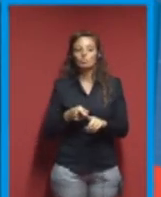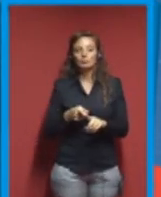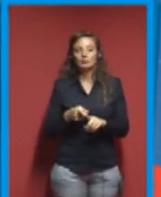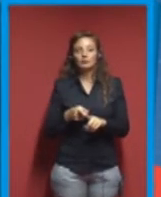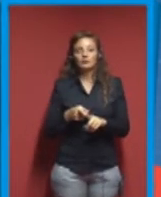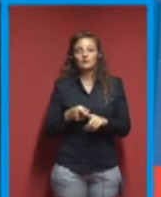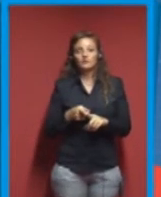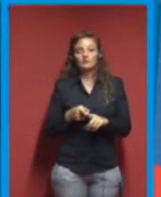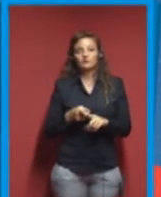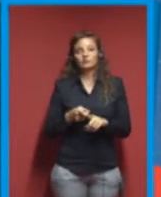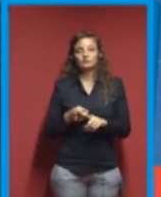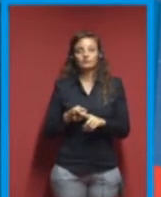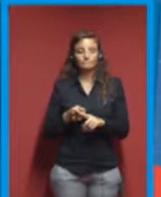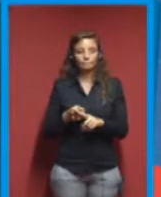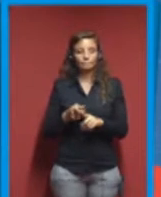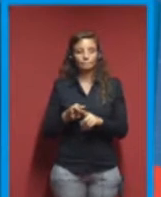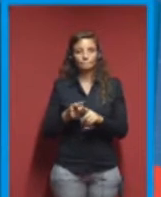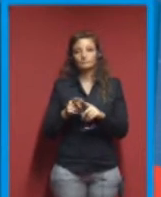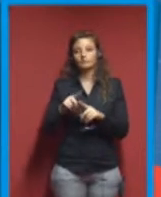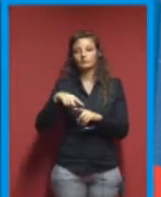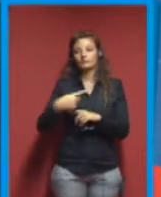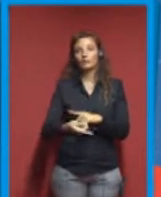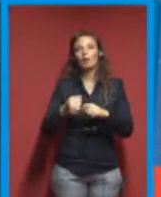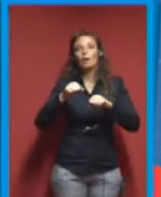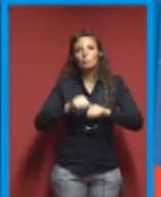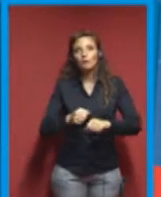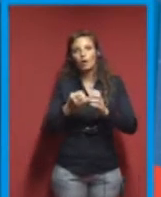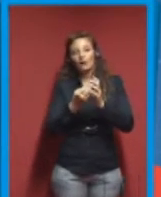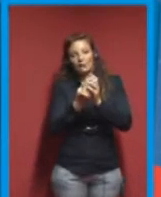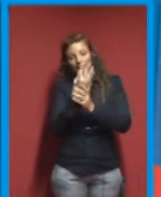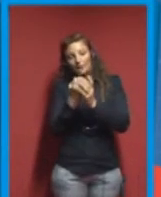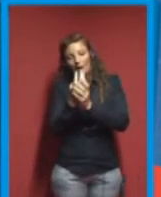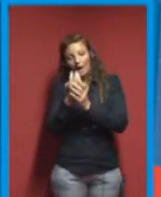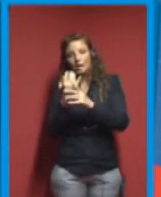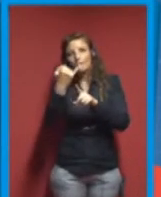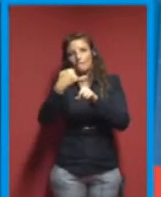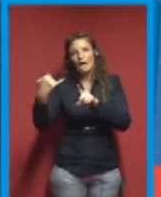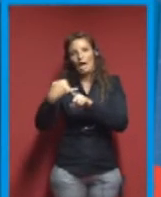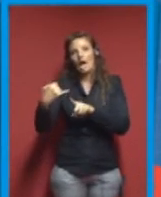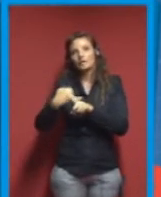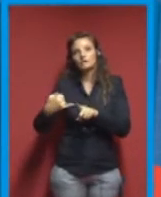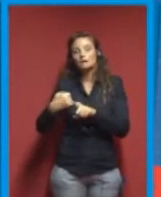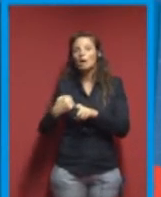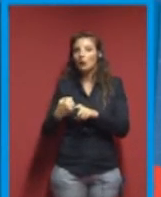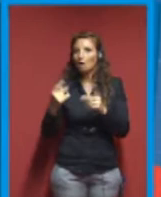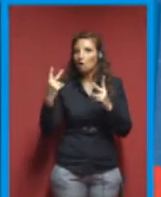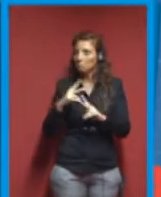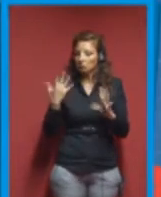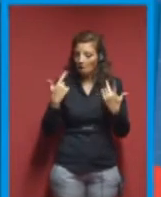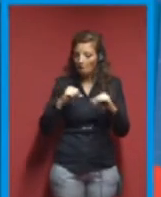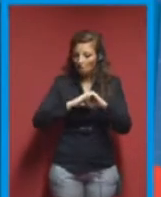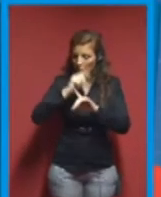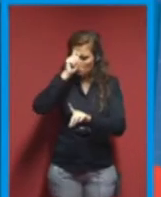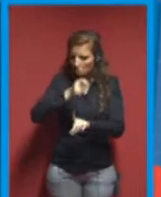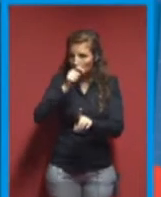creare delle pezzi molto affidabili, non è che noi